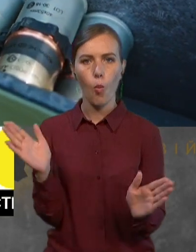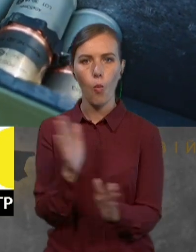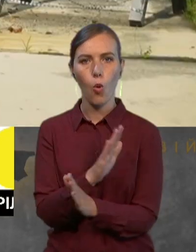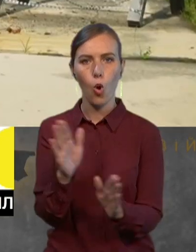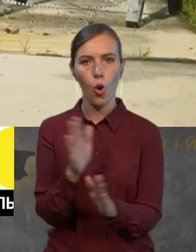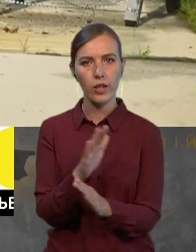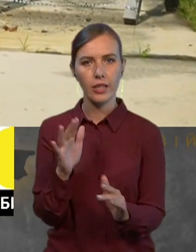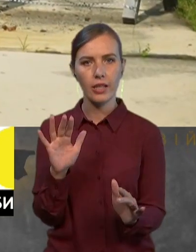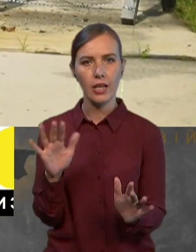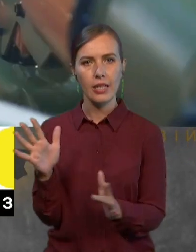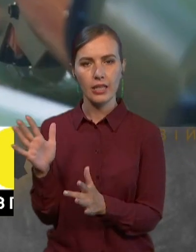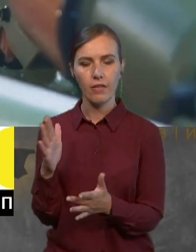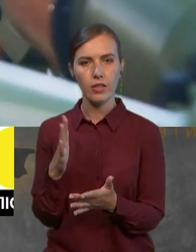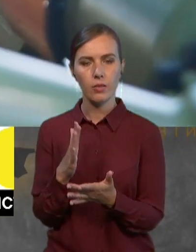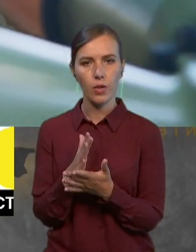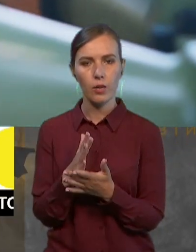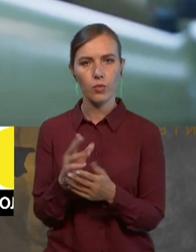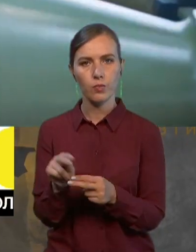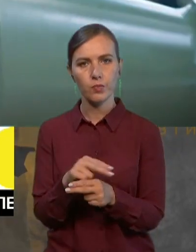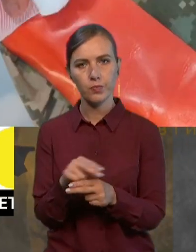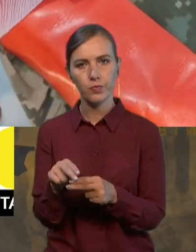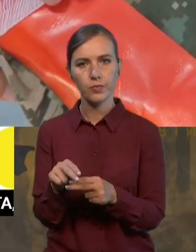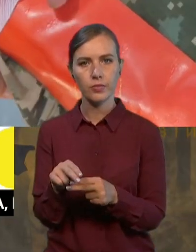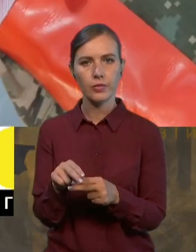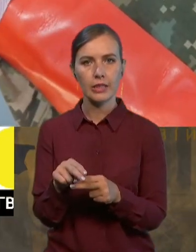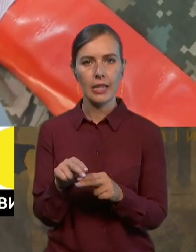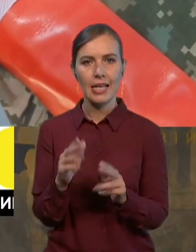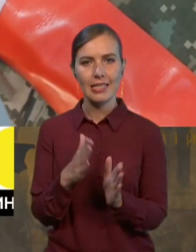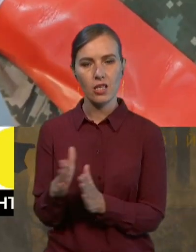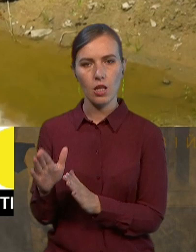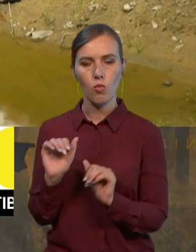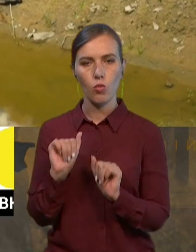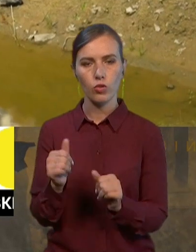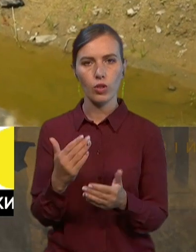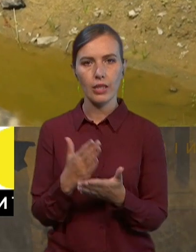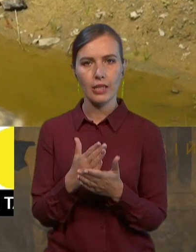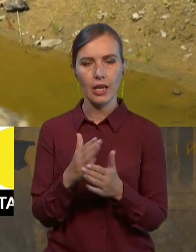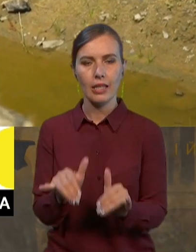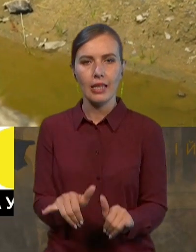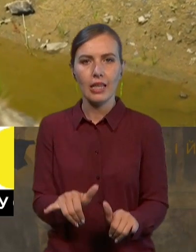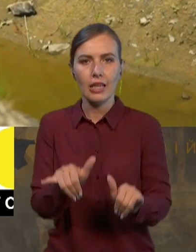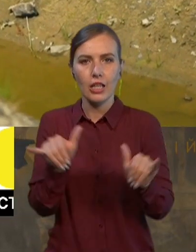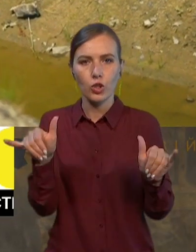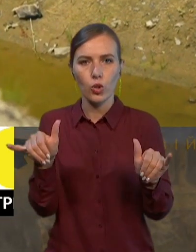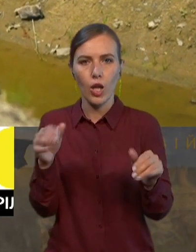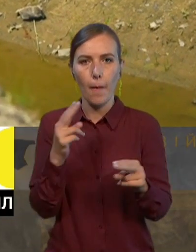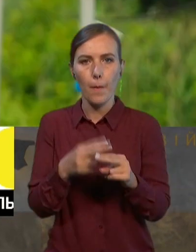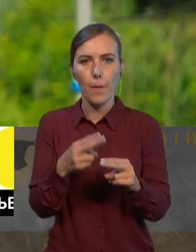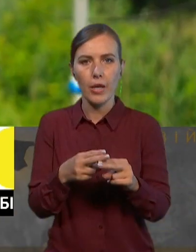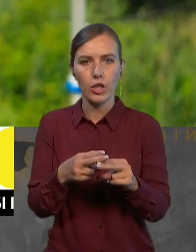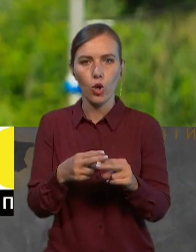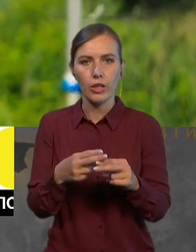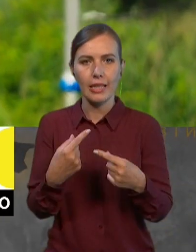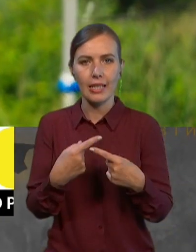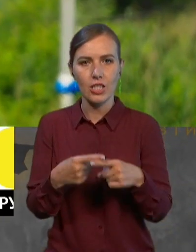ми маємо перебудовувати в чомусь нашу систему оборони. В цілому йде нарощення саме бетонних споруд, інженерних,